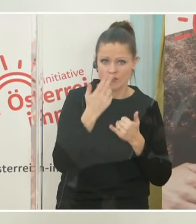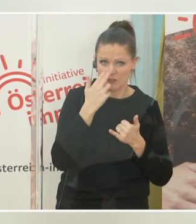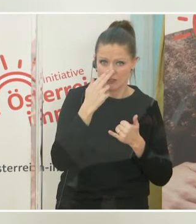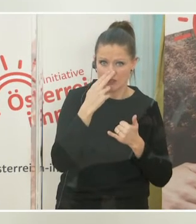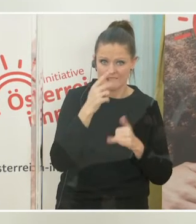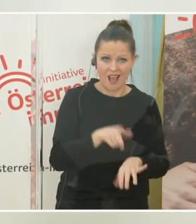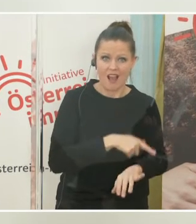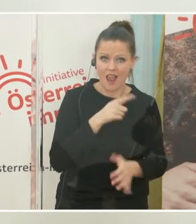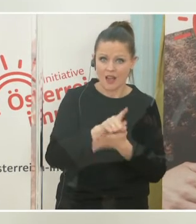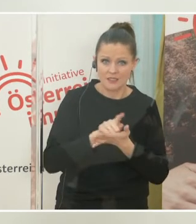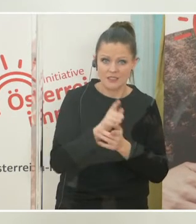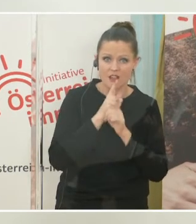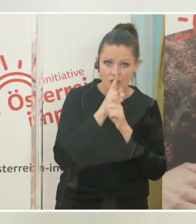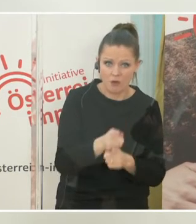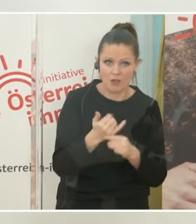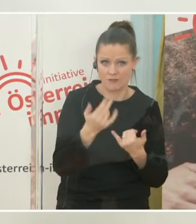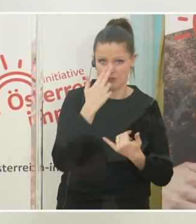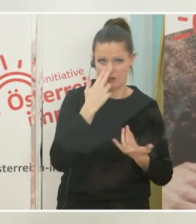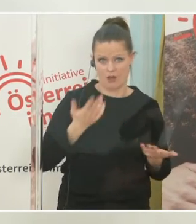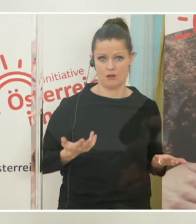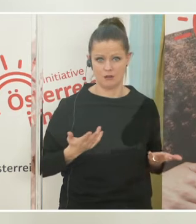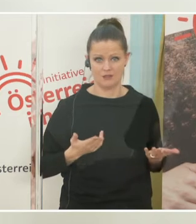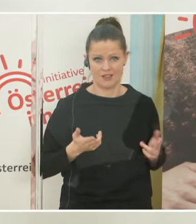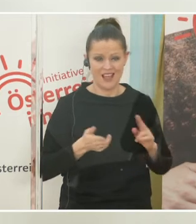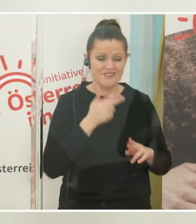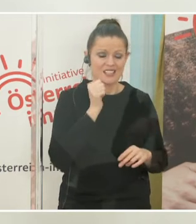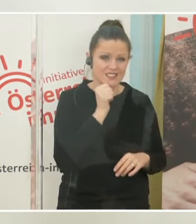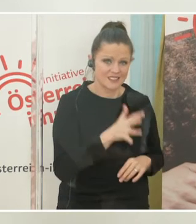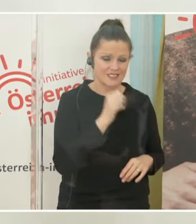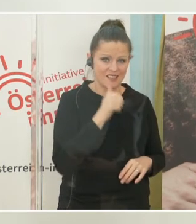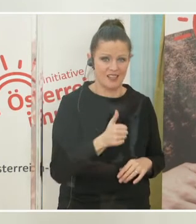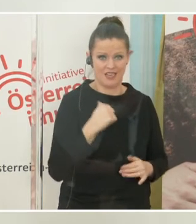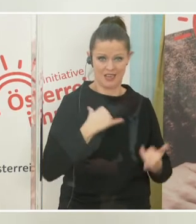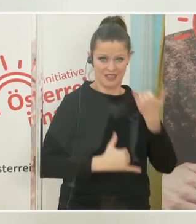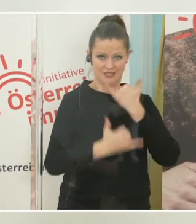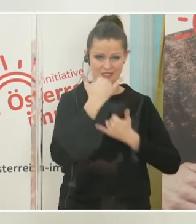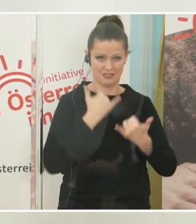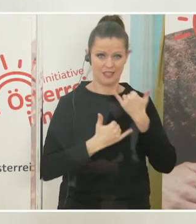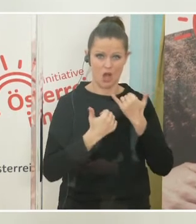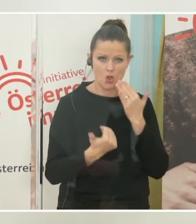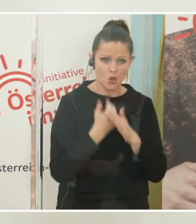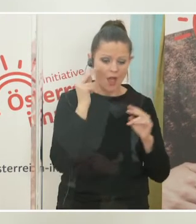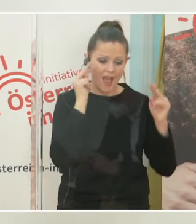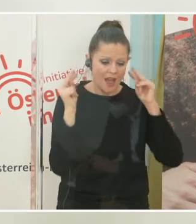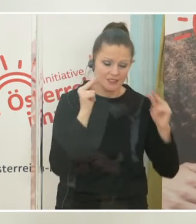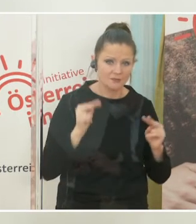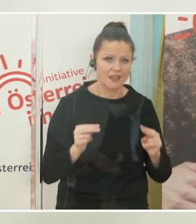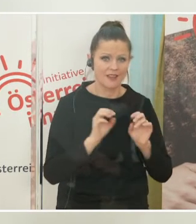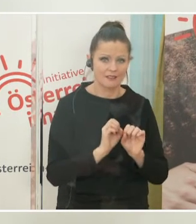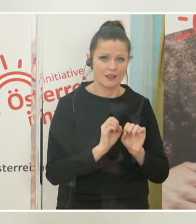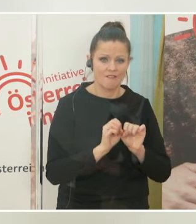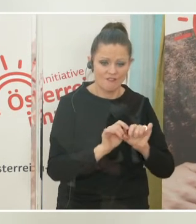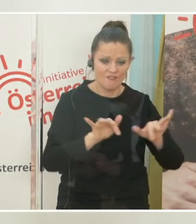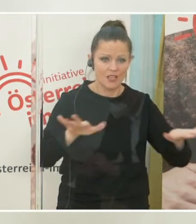Langzeitfolgen? Fast täglich haben wir im letzten Jahr neue Aspekte über das Virus und die